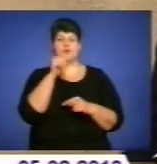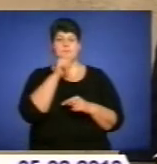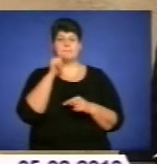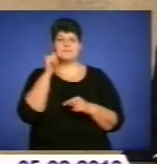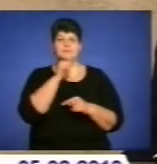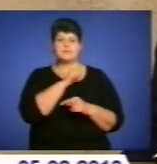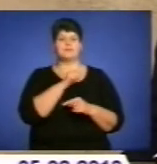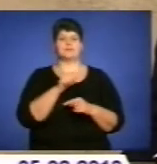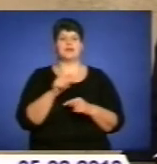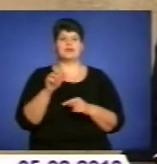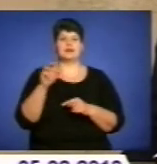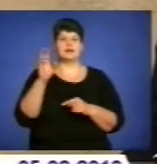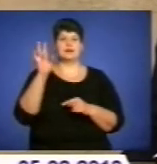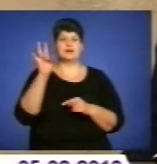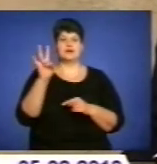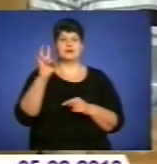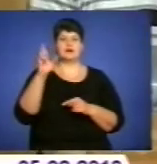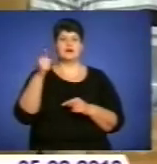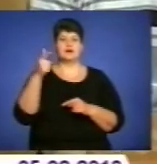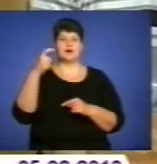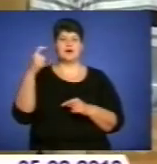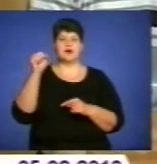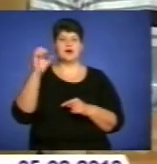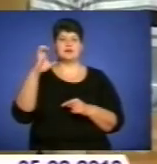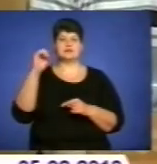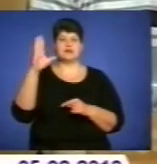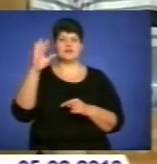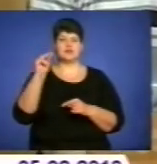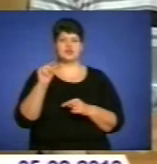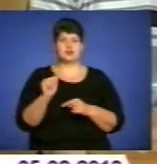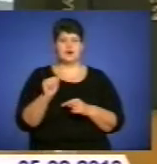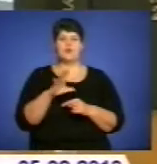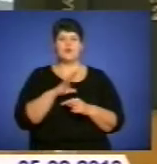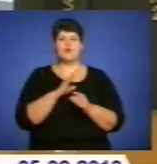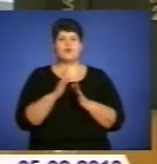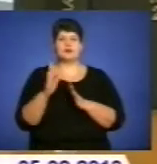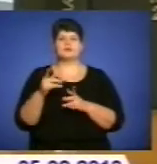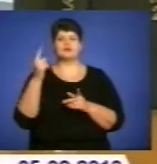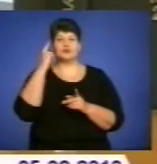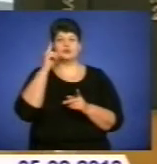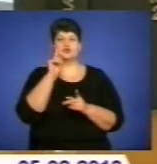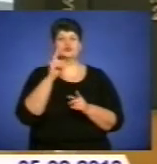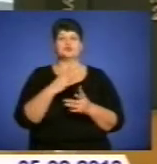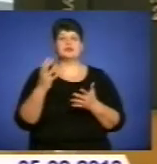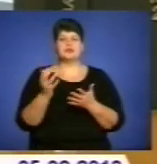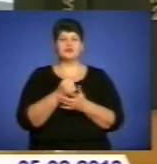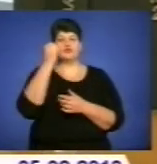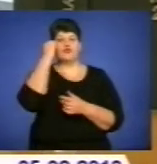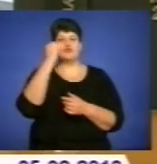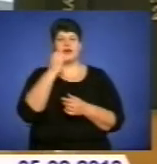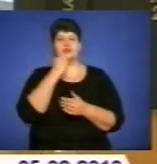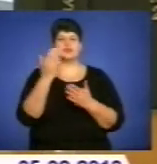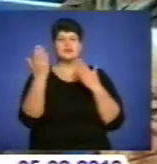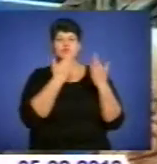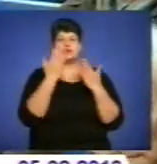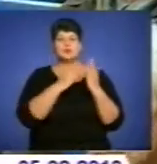борця за волю України Ніла Хасевича. У порядника сподіваються, що репрезентована книга знайде чимало вдячних читачів і